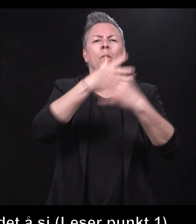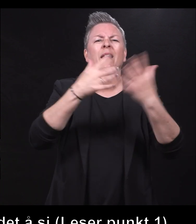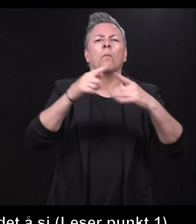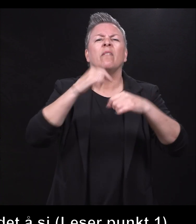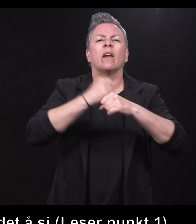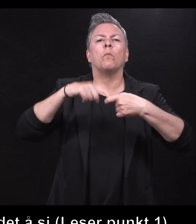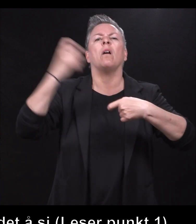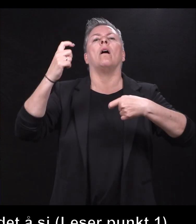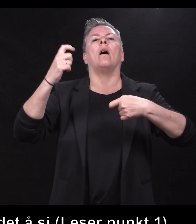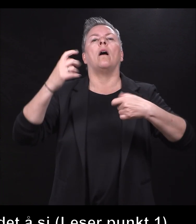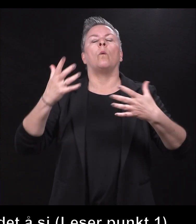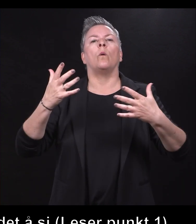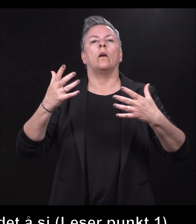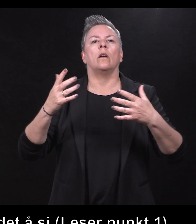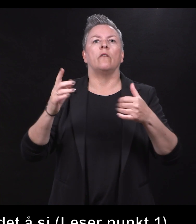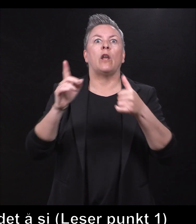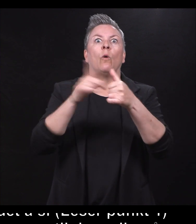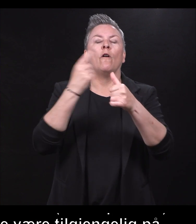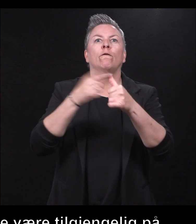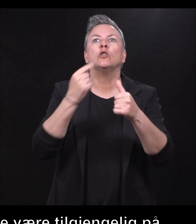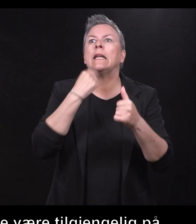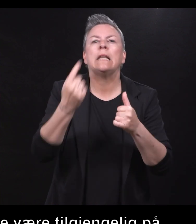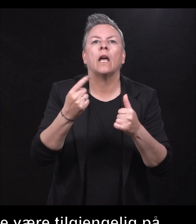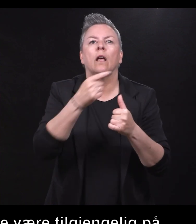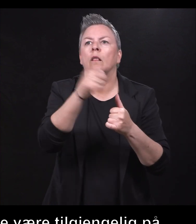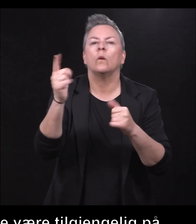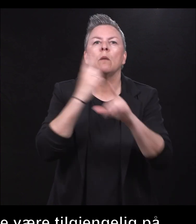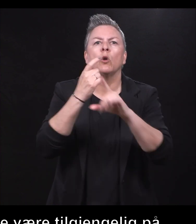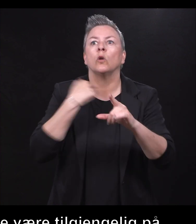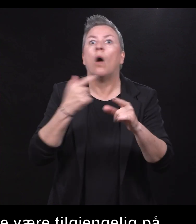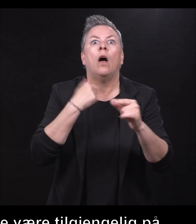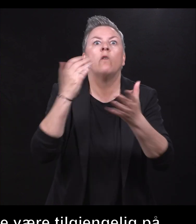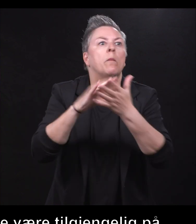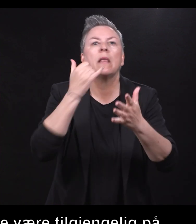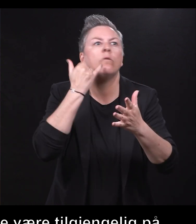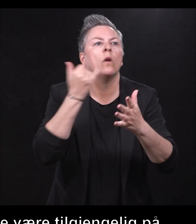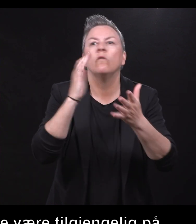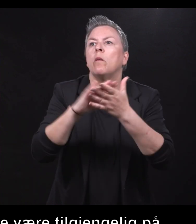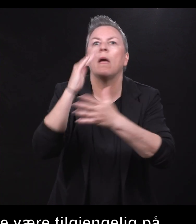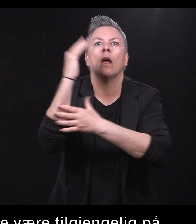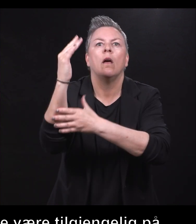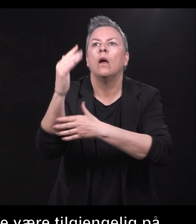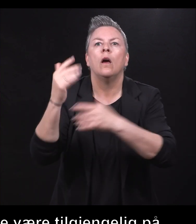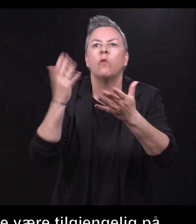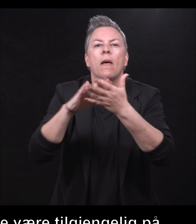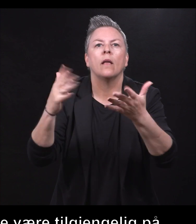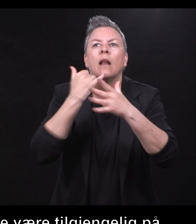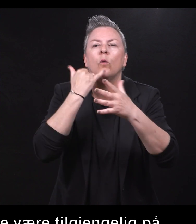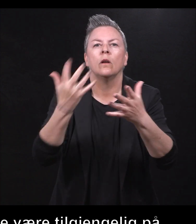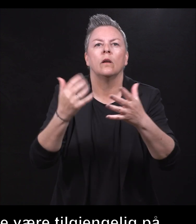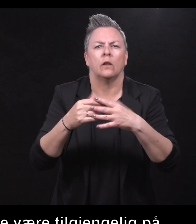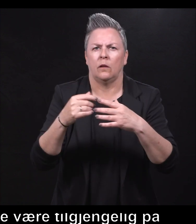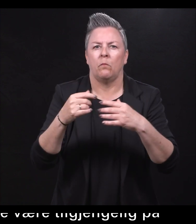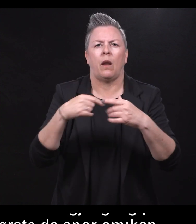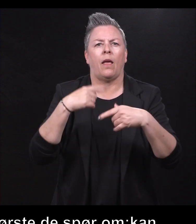spesielt fordi det er det første de spør når de møter oss. Får vi lov å være på telefon? Hva med telefon? Får vi lov å bruke den? Det sier seg selv ganske raskt